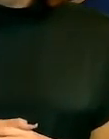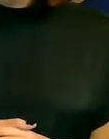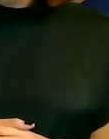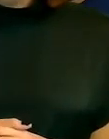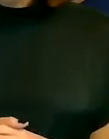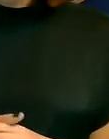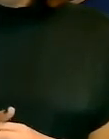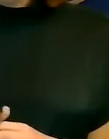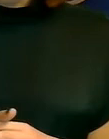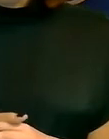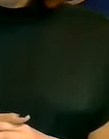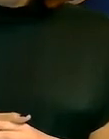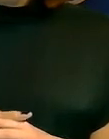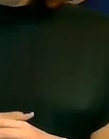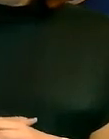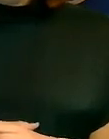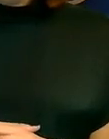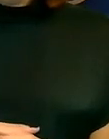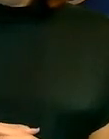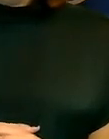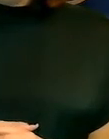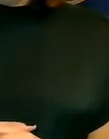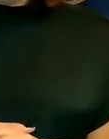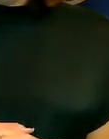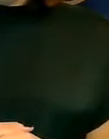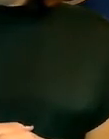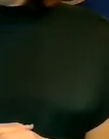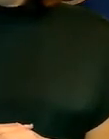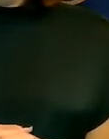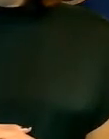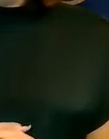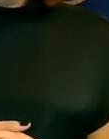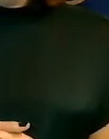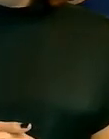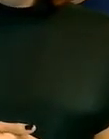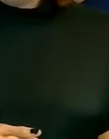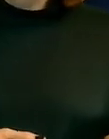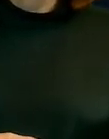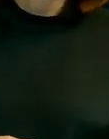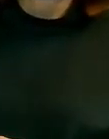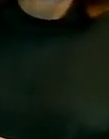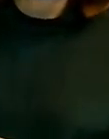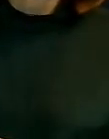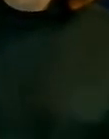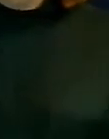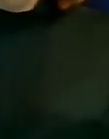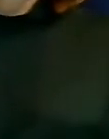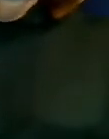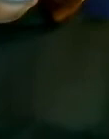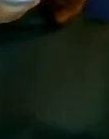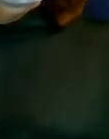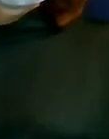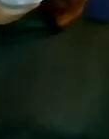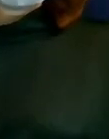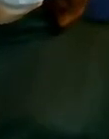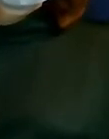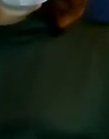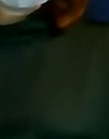Sieltä löytyy myös sitten tällä Googlen kääntäjäpalvelun avulla mahdollisuus kääntää muille kielille.